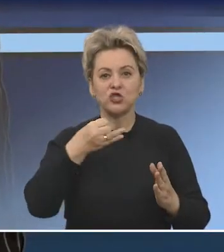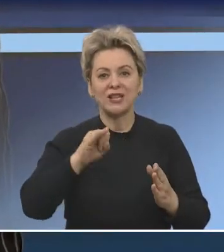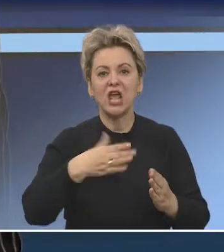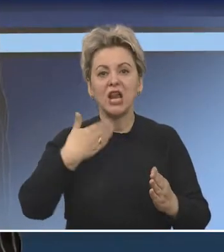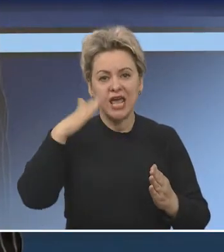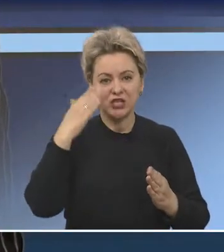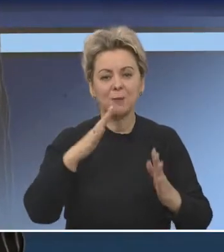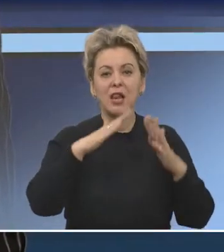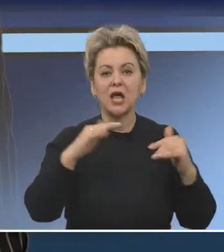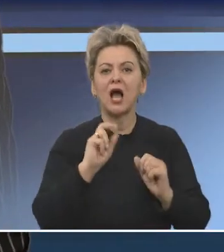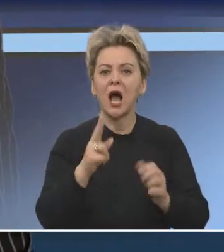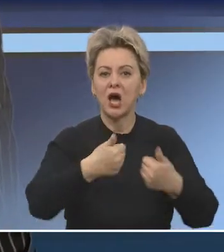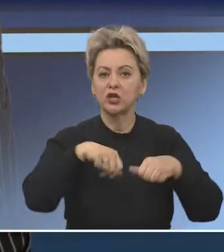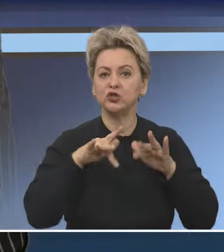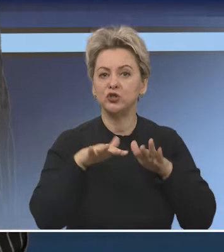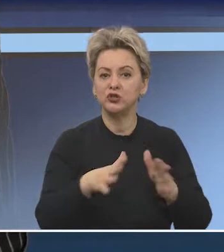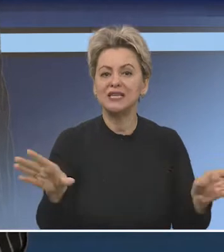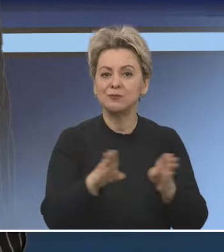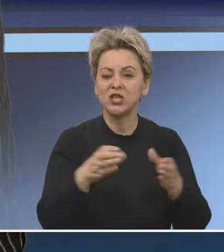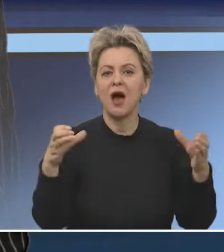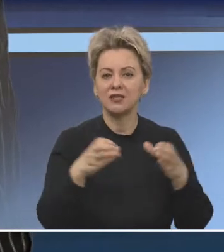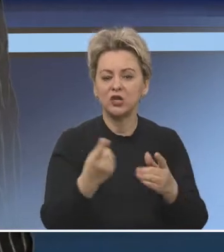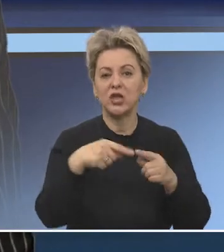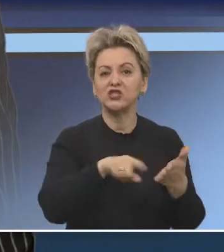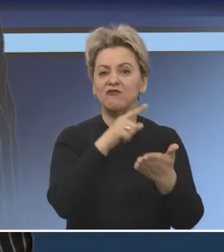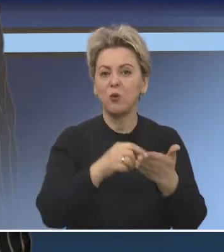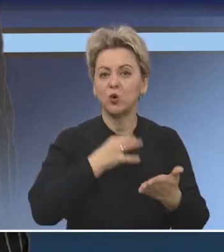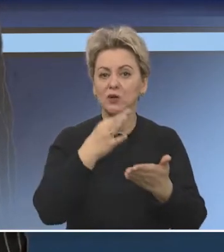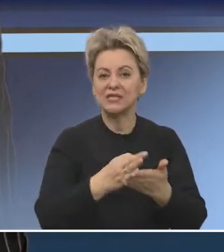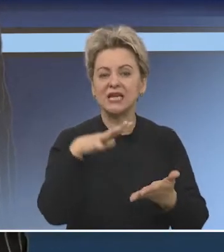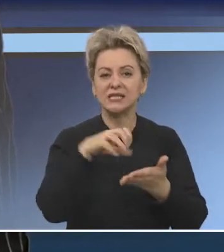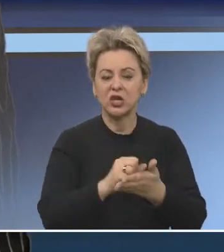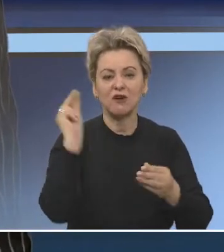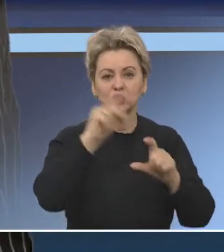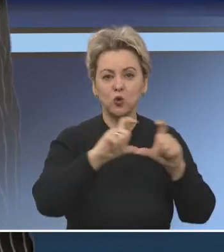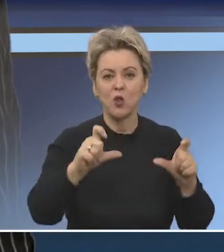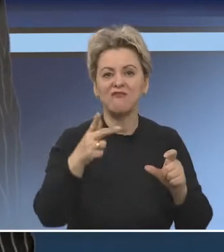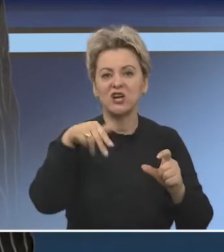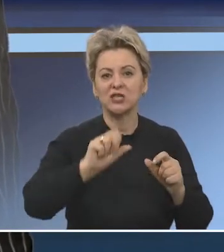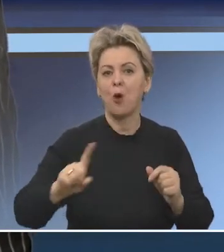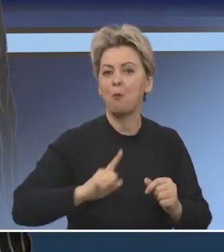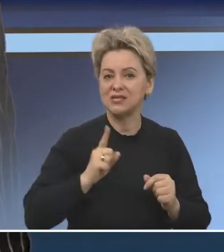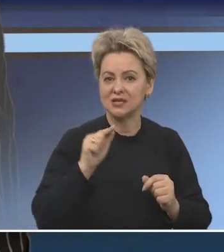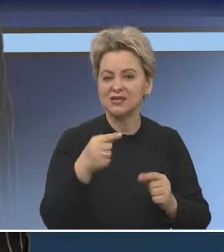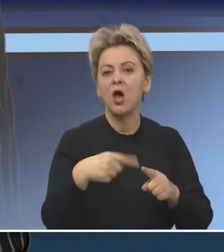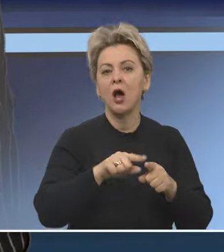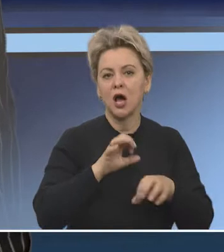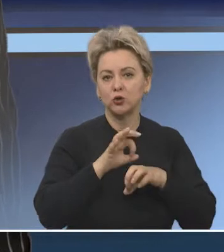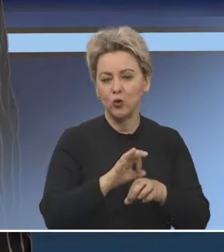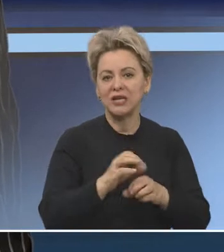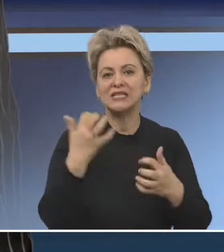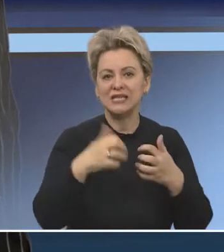вожатым в летнем лагере? Как организовать дело и сплотить отряд? На эти вопросы ответили на занятиях в школе вожатского мастерства,